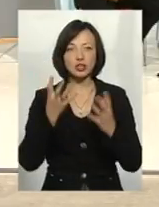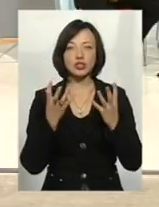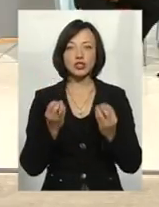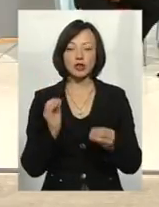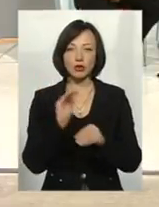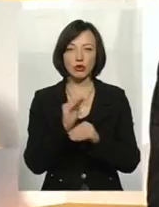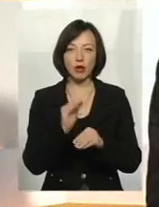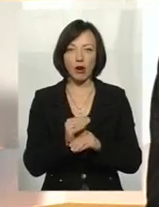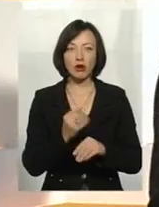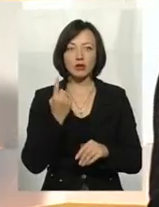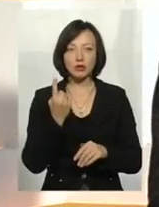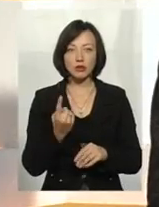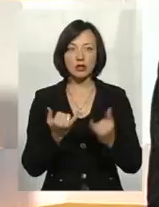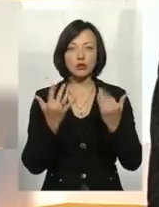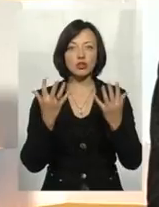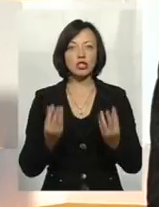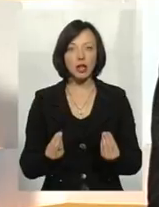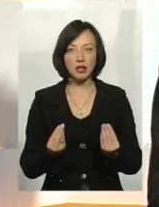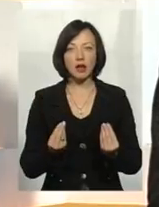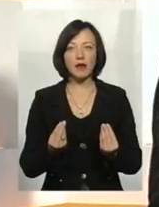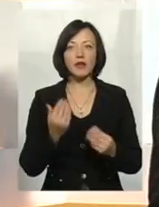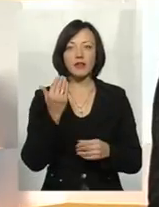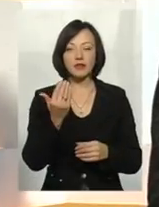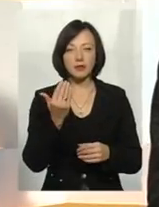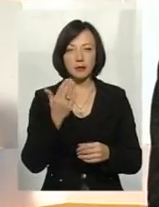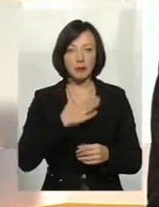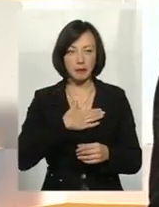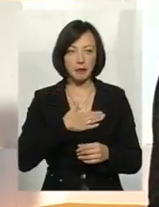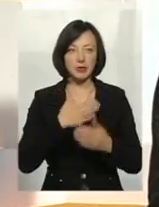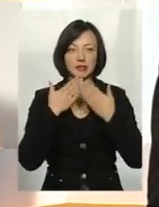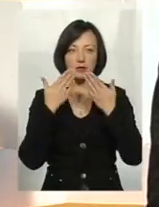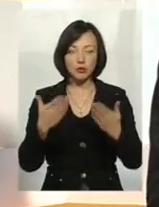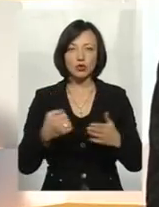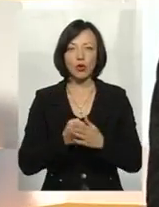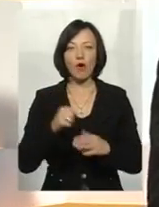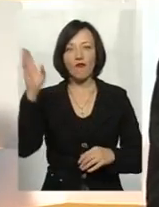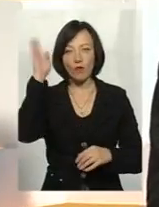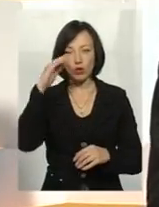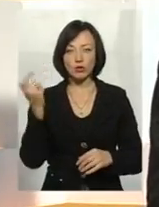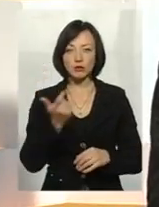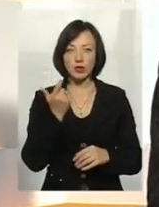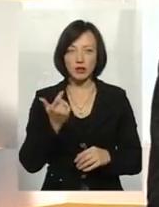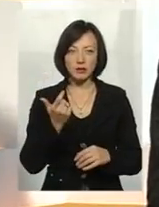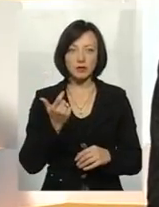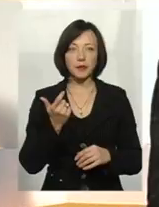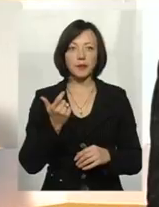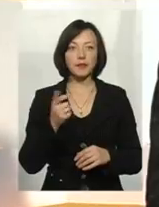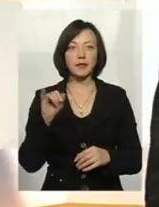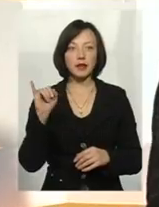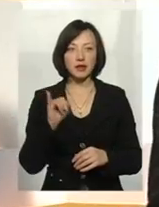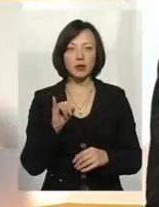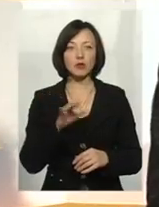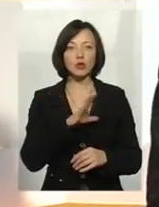скажу, що на сьогоднішній день ми звернулися до водгоспа з їхніми рекомендаціями. І